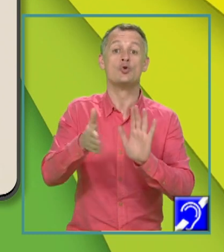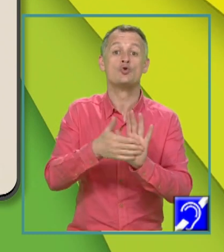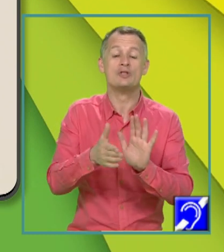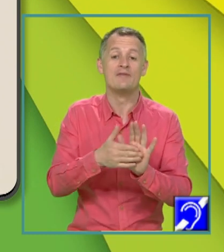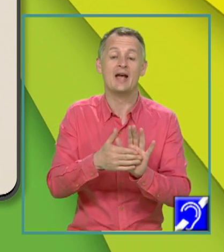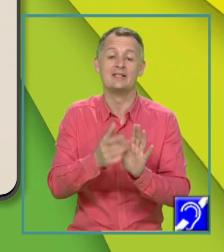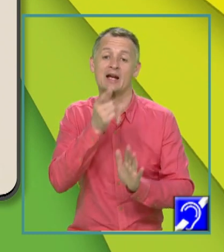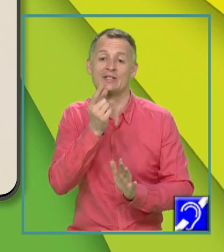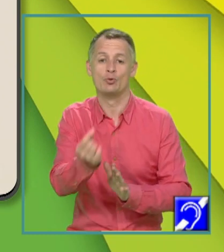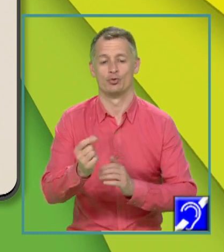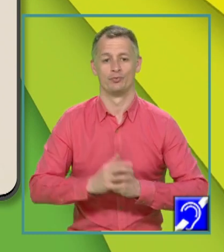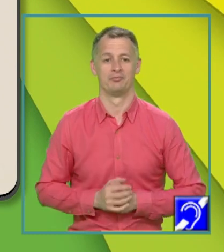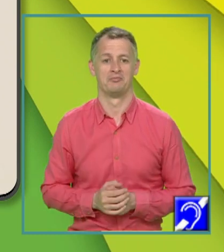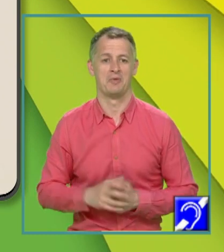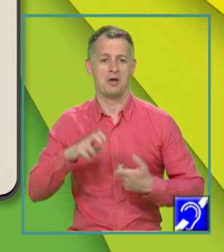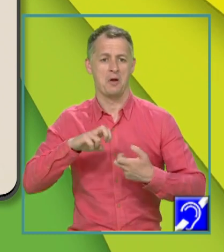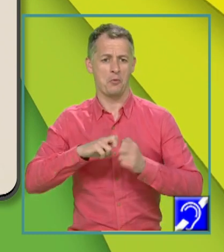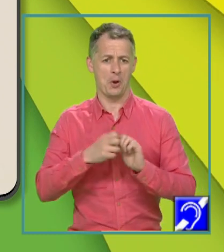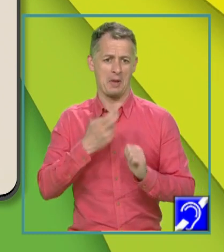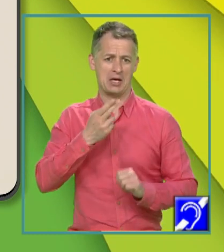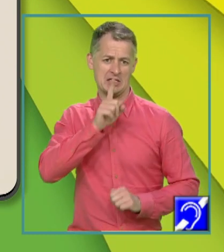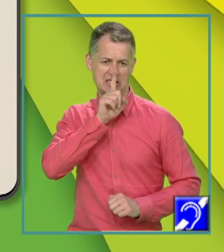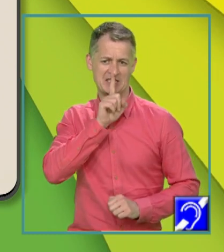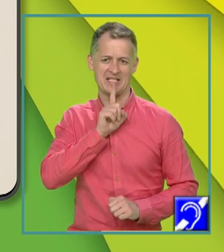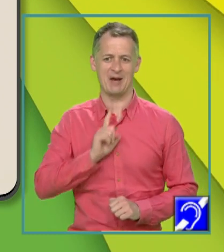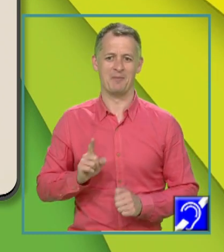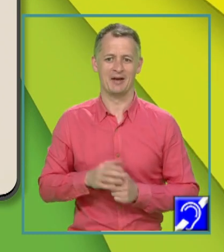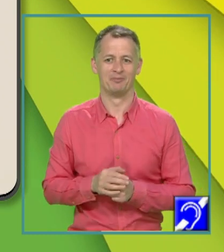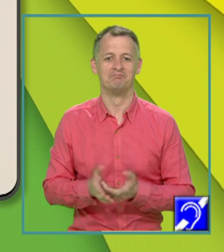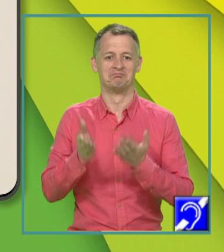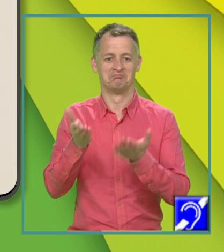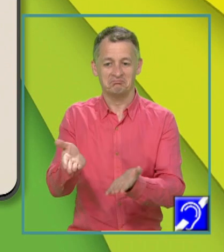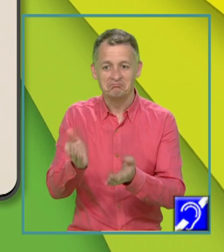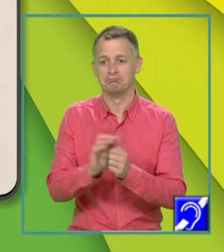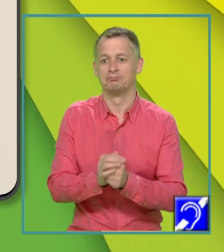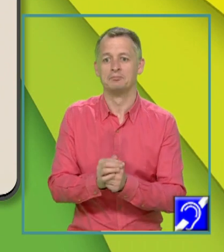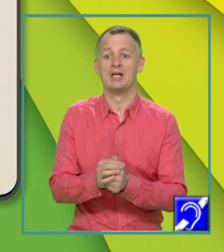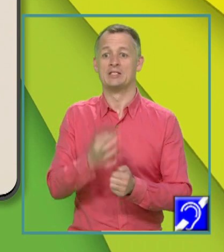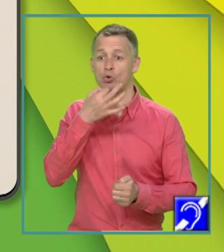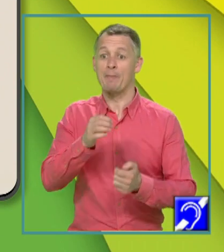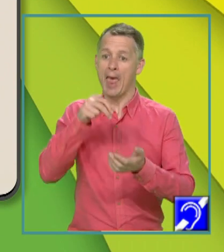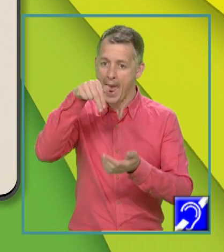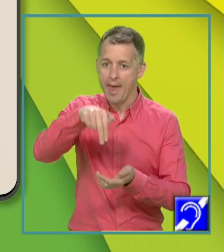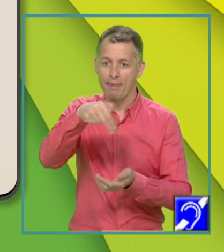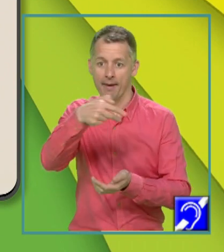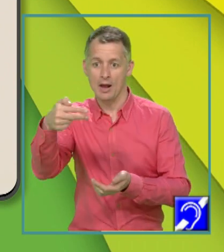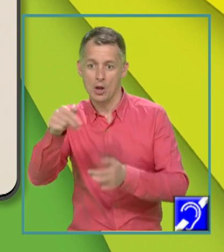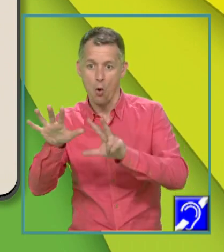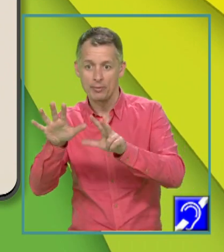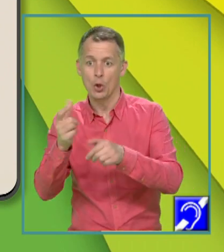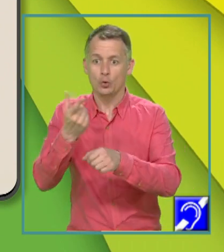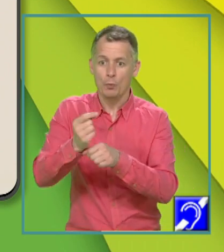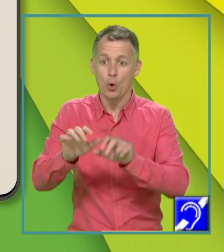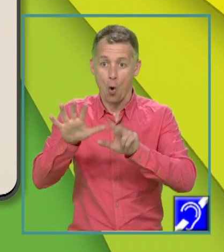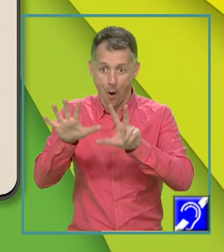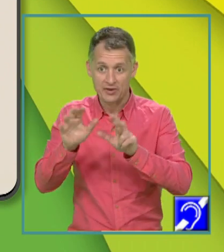răspunsul. Problema este foarte simplă și anume, presupunem că N este 8, dublul lui 8 este